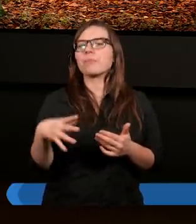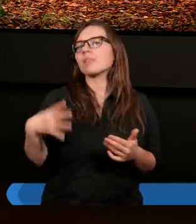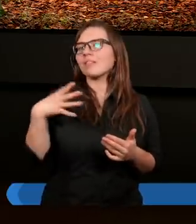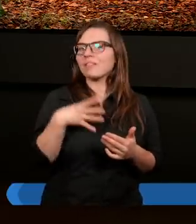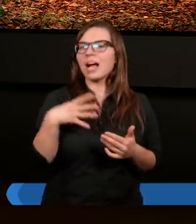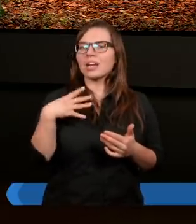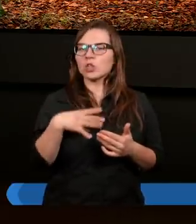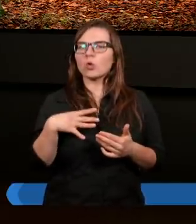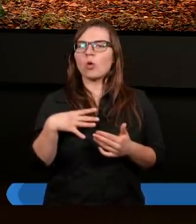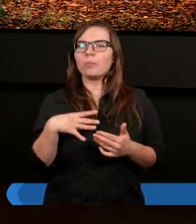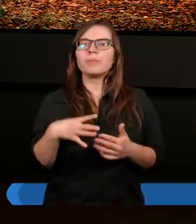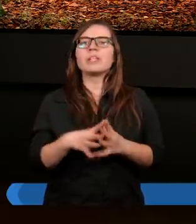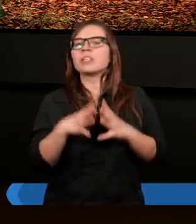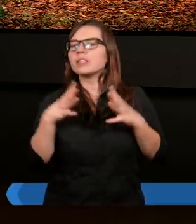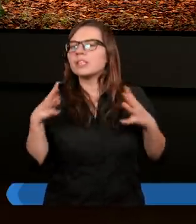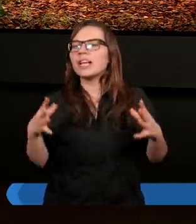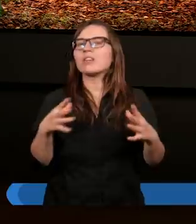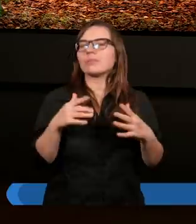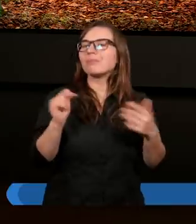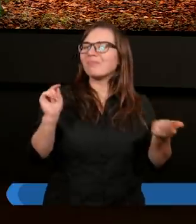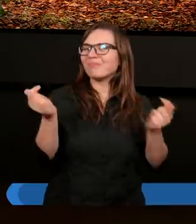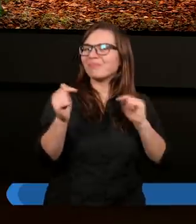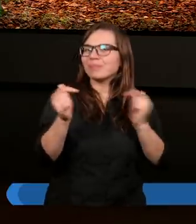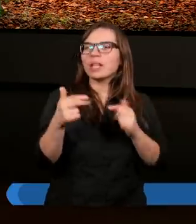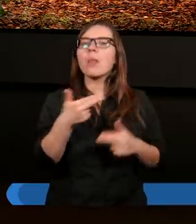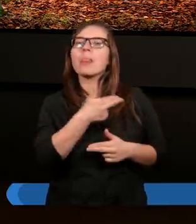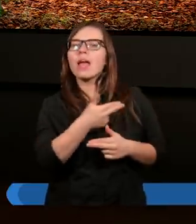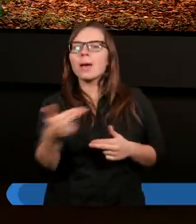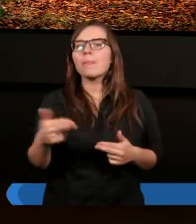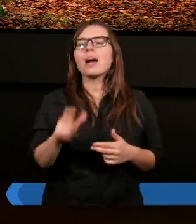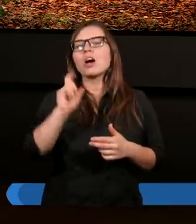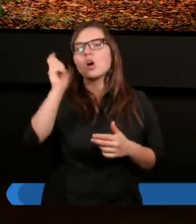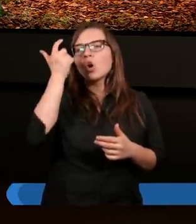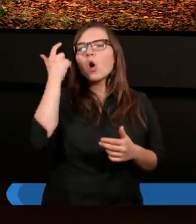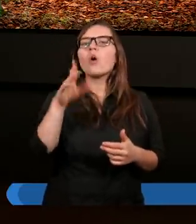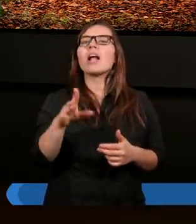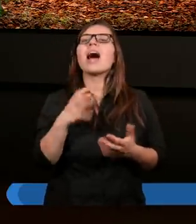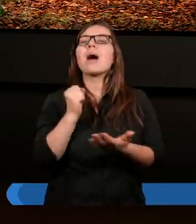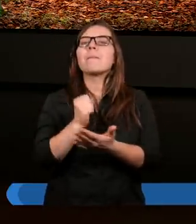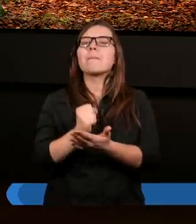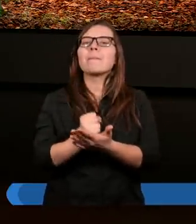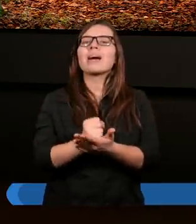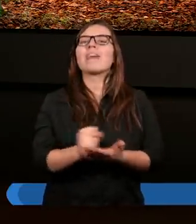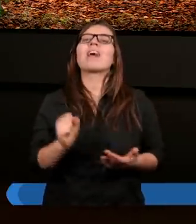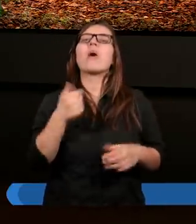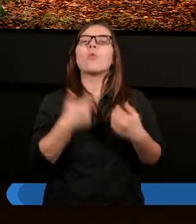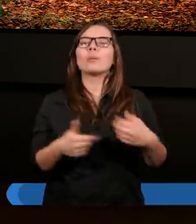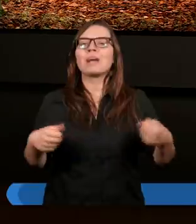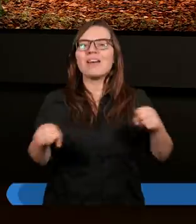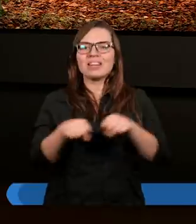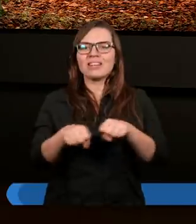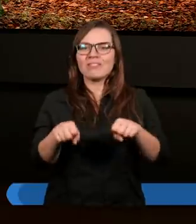szeroko dyskutowany temat rola prawa w usprawiedliwieniu.